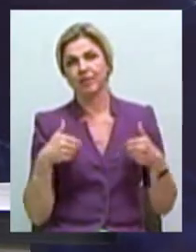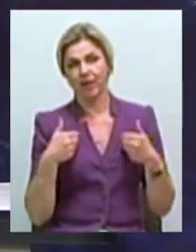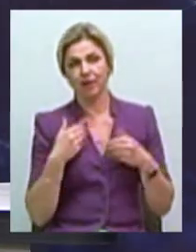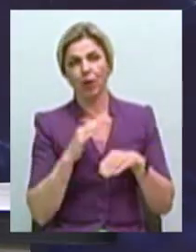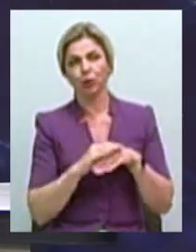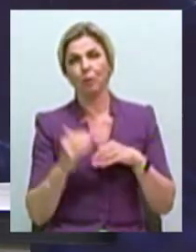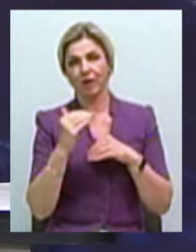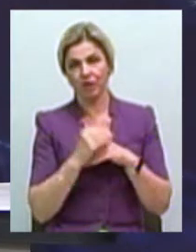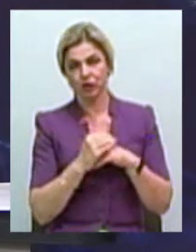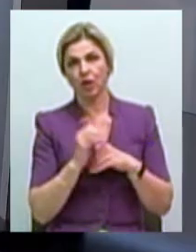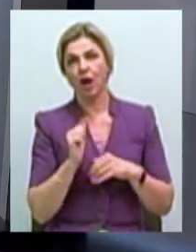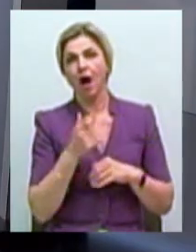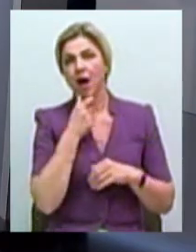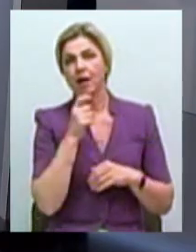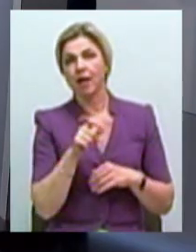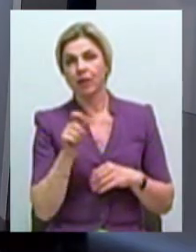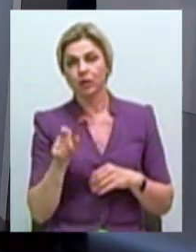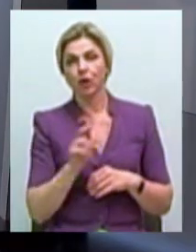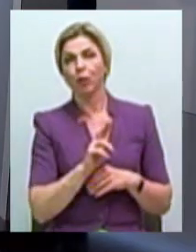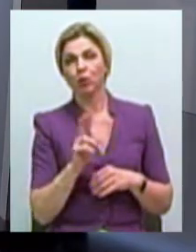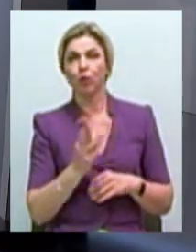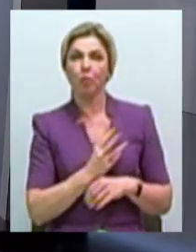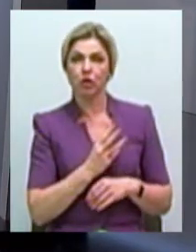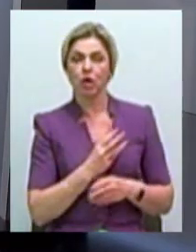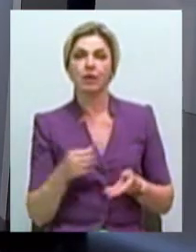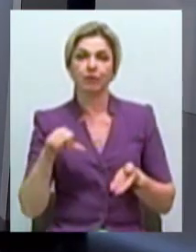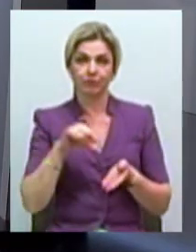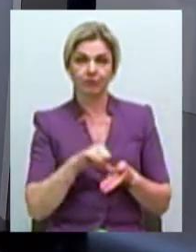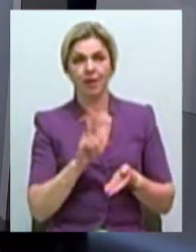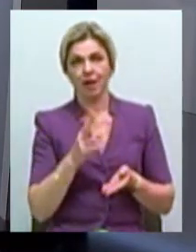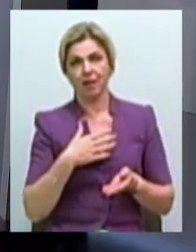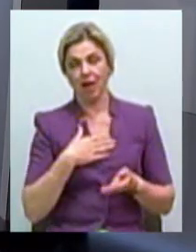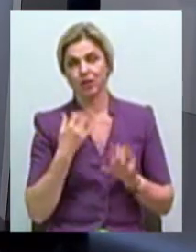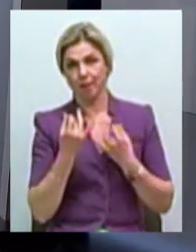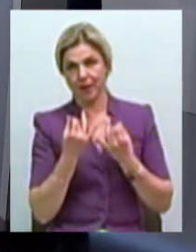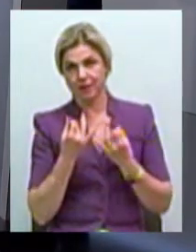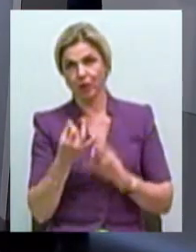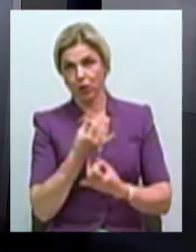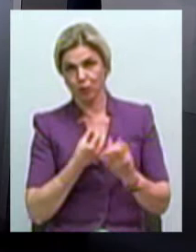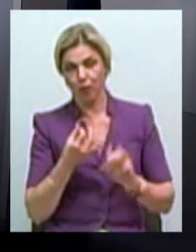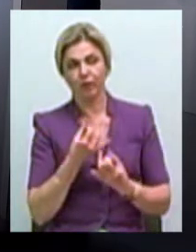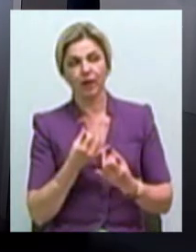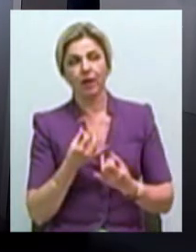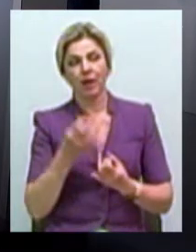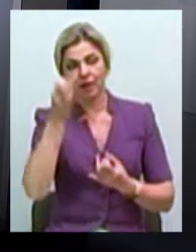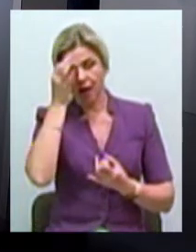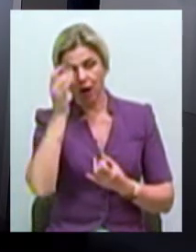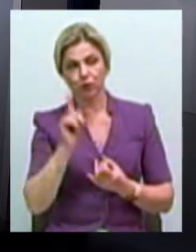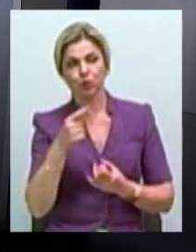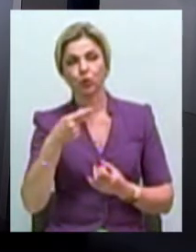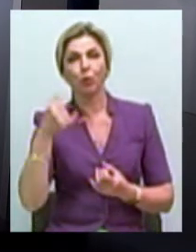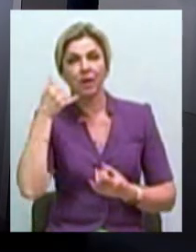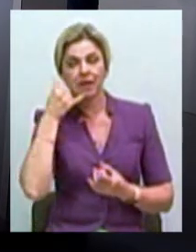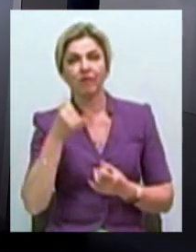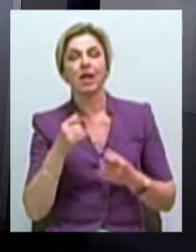Добрий вечір. А глядачам, які бажають приєднатися до нашої розмови, нагадую, що телефон